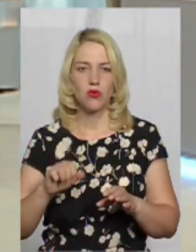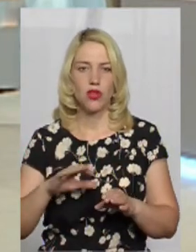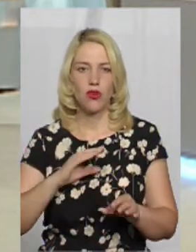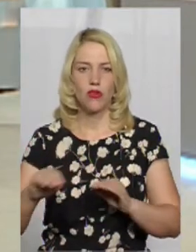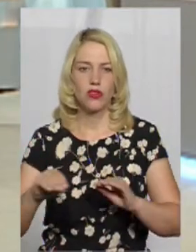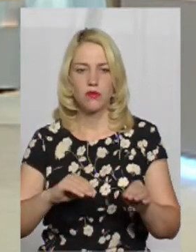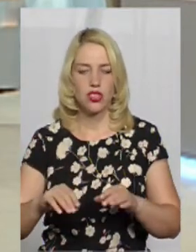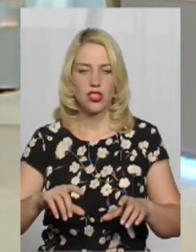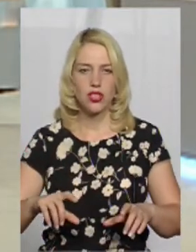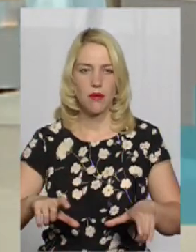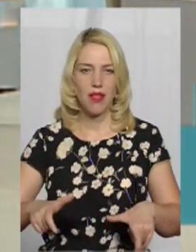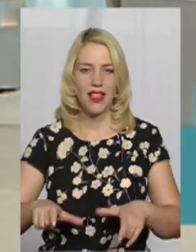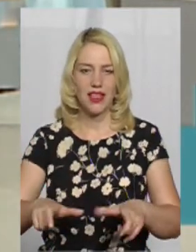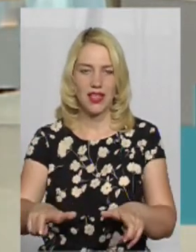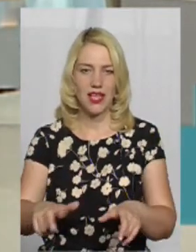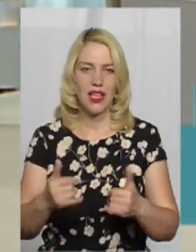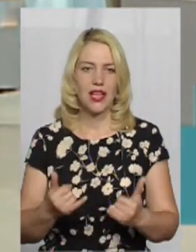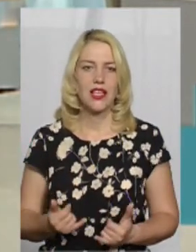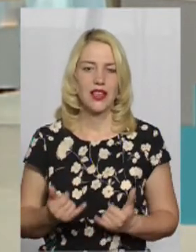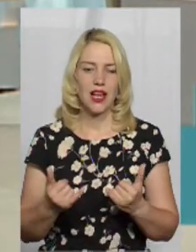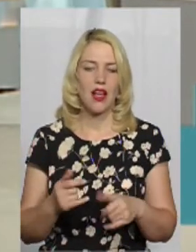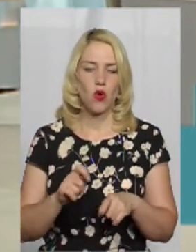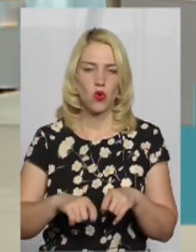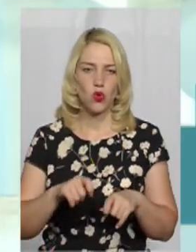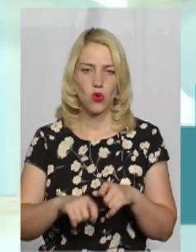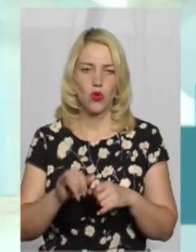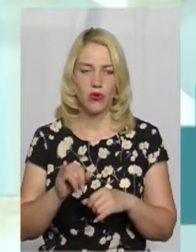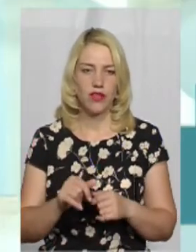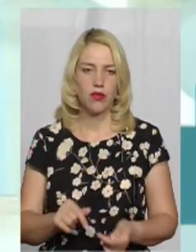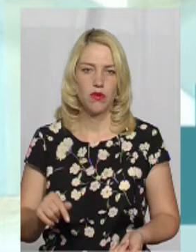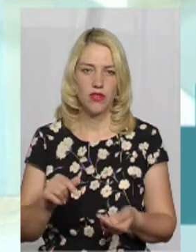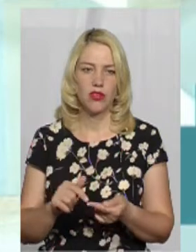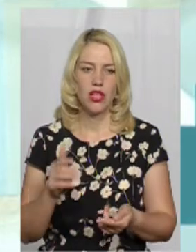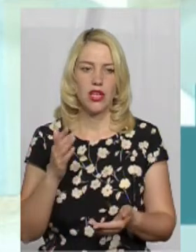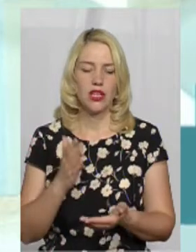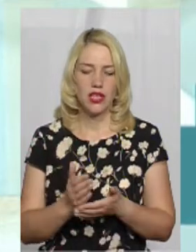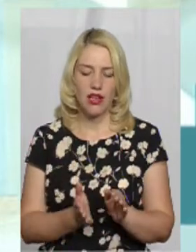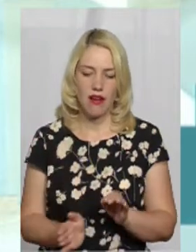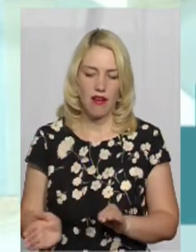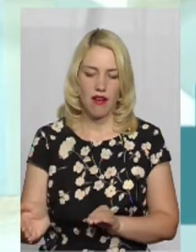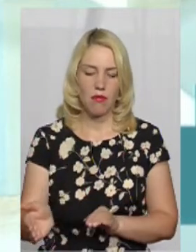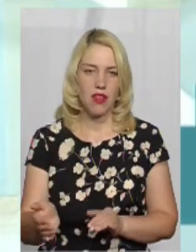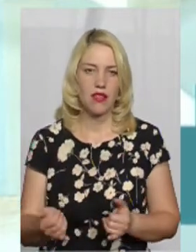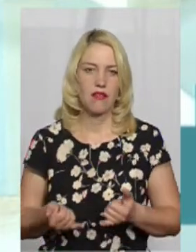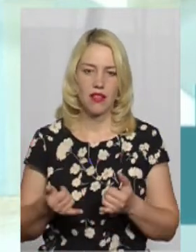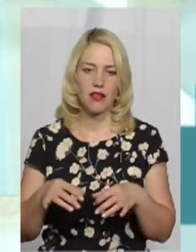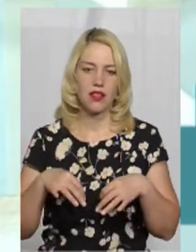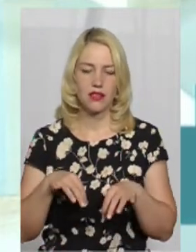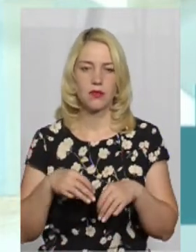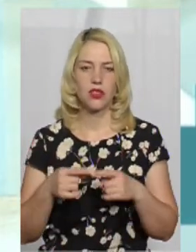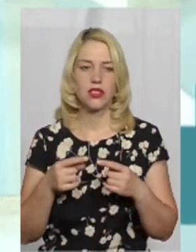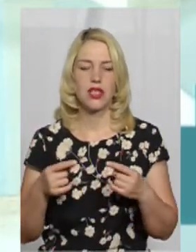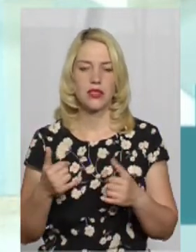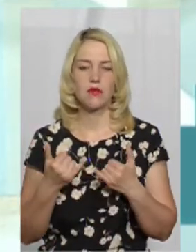плити для здійснення самого контролю. Та, відповідно, є заїзний карман для транспортних засобів, для їх